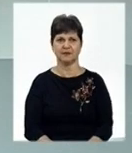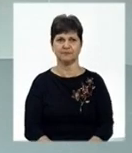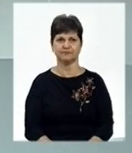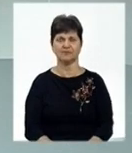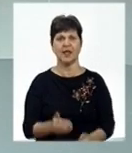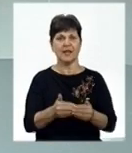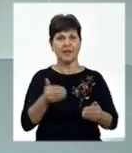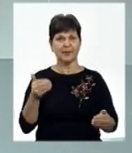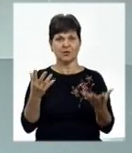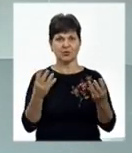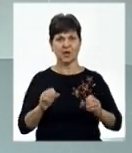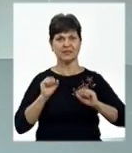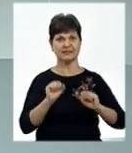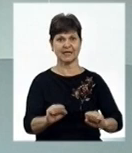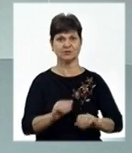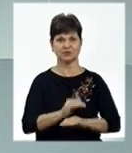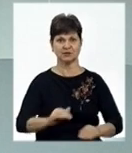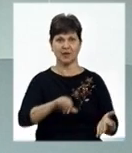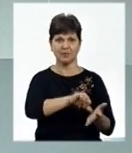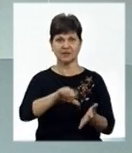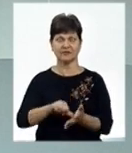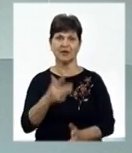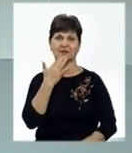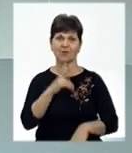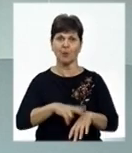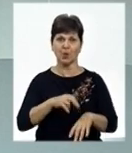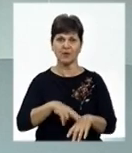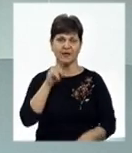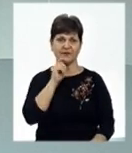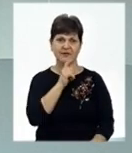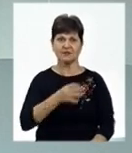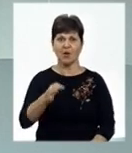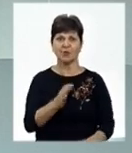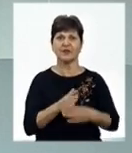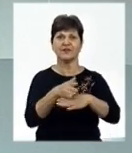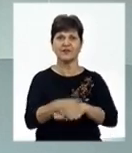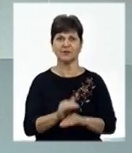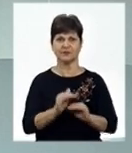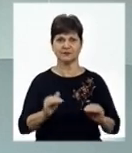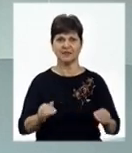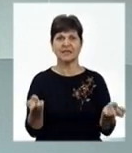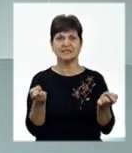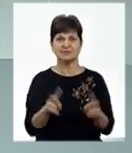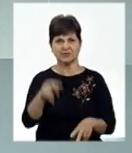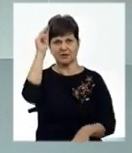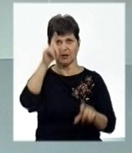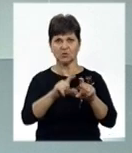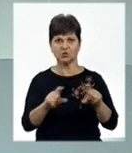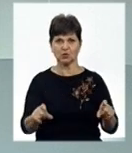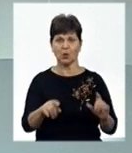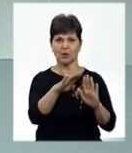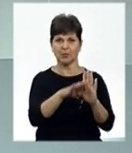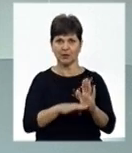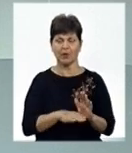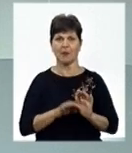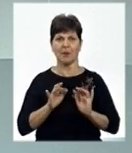Напередодні дня захисту дітей представники Національної поліції у Вінницькій області відвідали вихованців спеціалізованих шкіл. В рамках